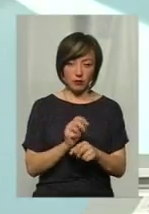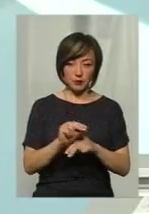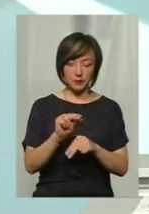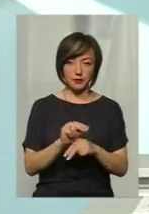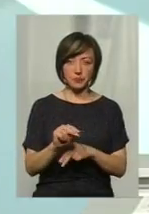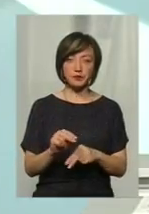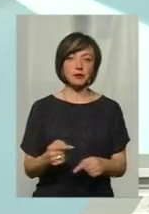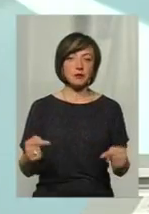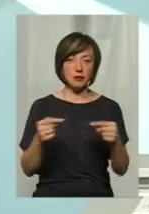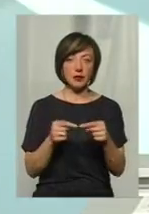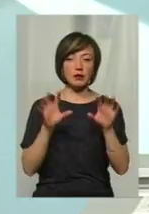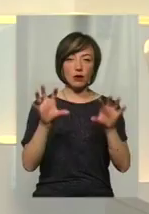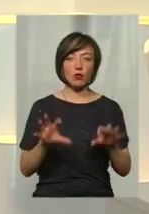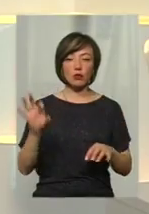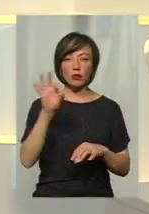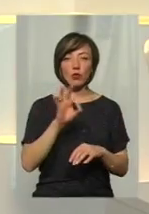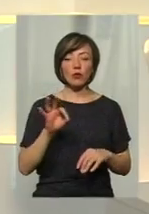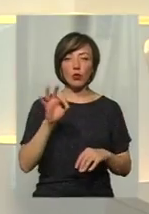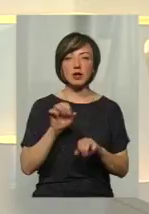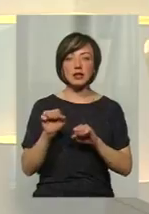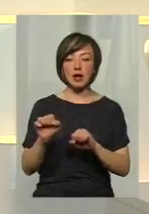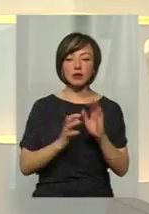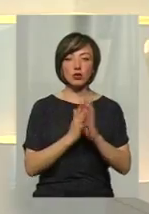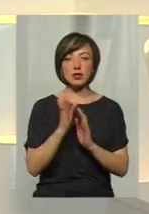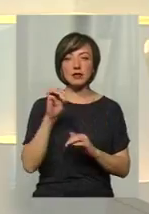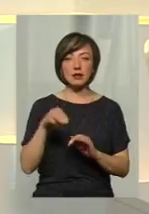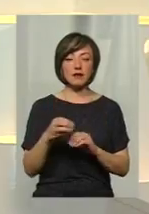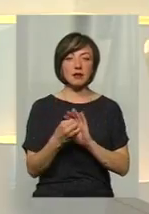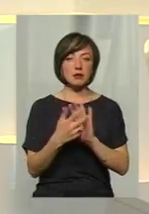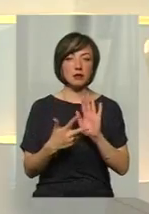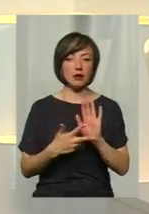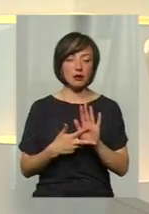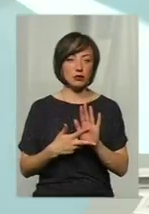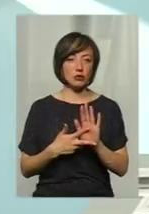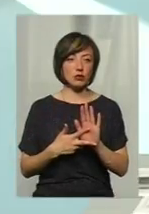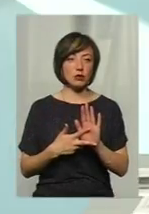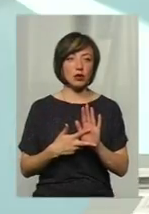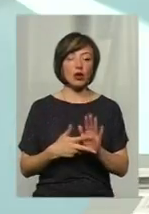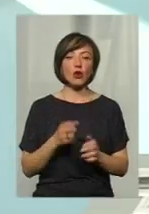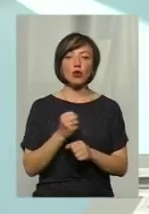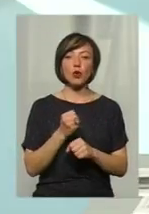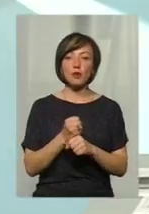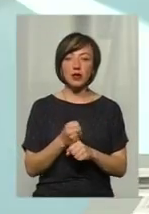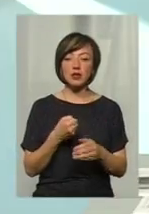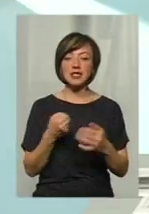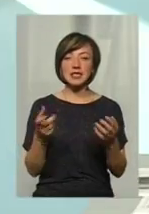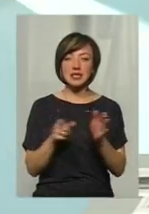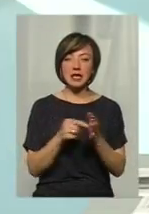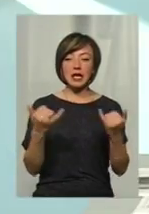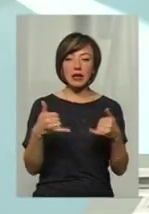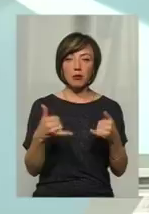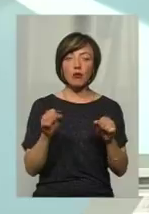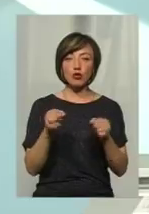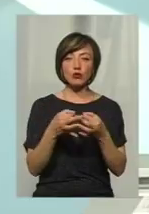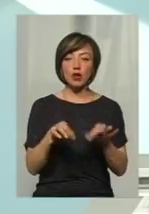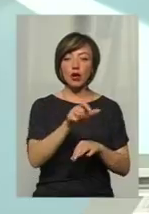Тому що, згідно закону України про захист рослин, статті 18, до робіт з пестицидами можуть допускатися тільки ті люди,